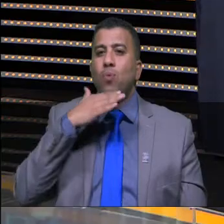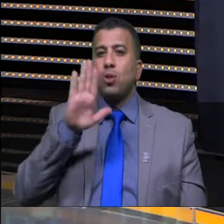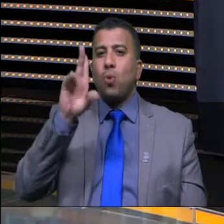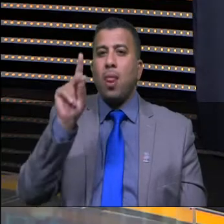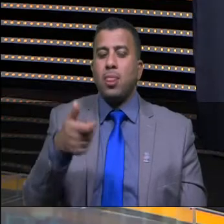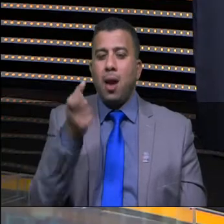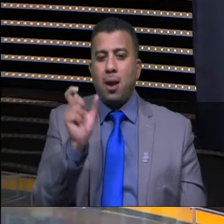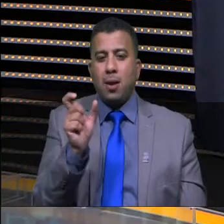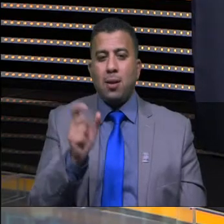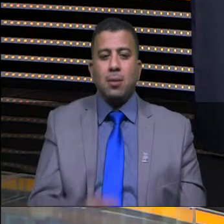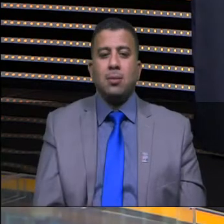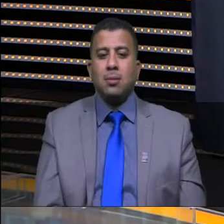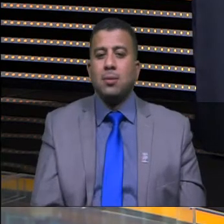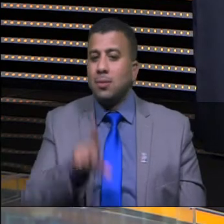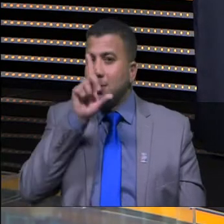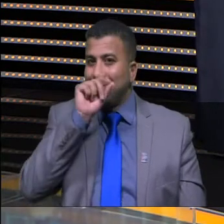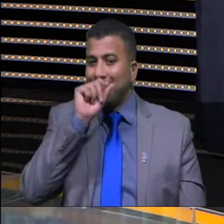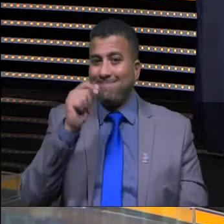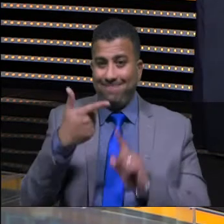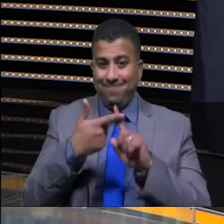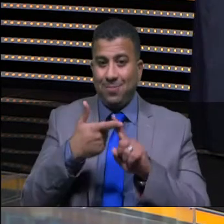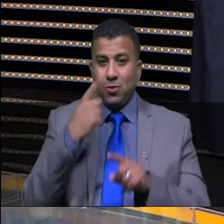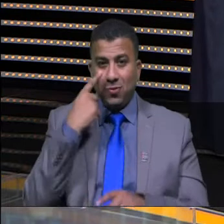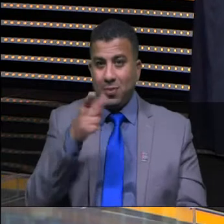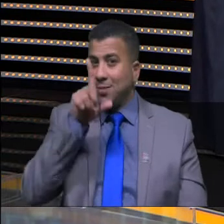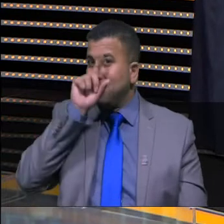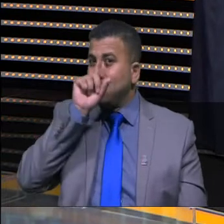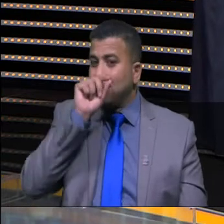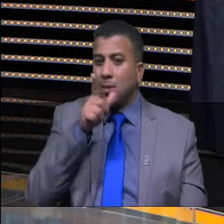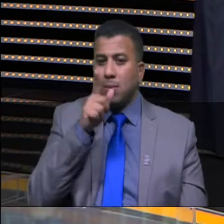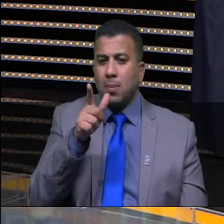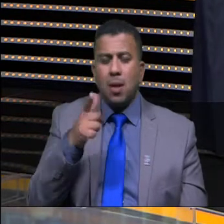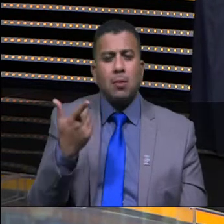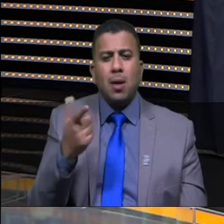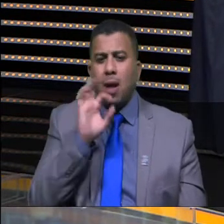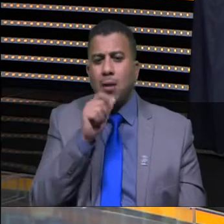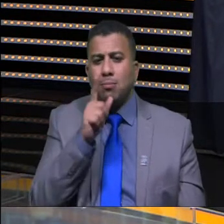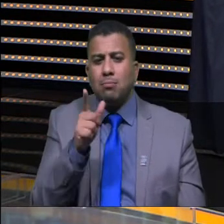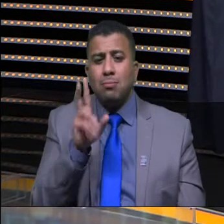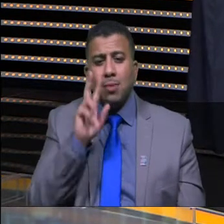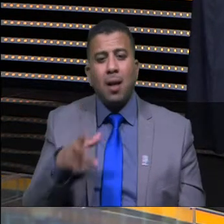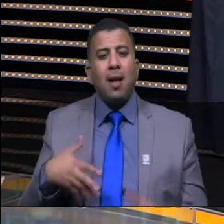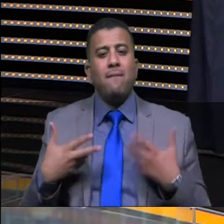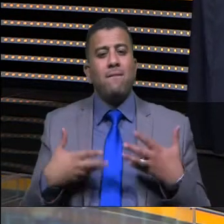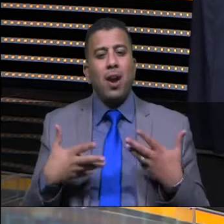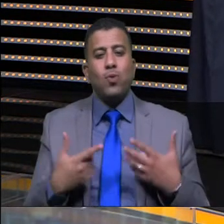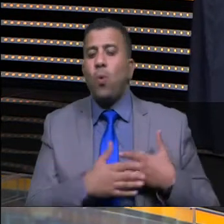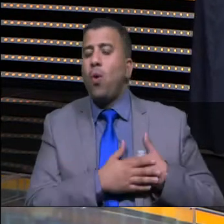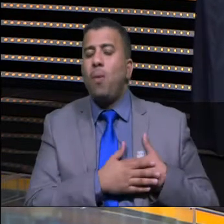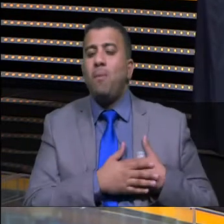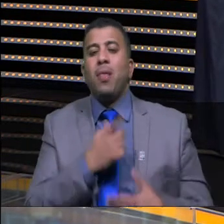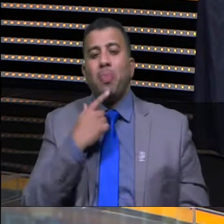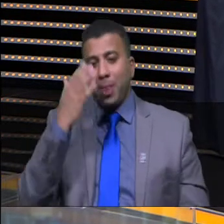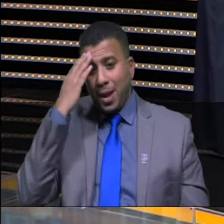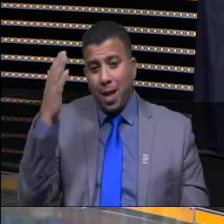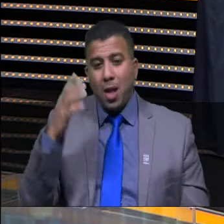وفي التغريدة التالية من السيد عبدالله وفيها الذي لمسته من فرحة وحب